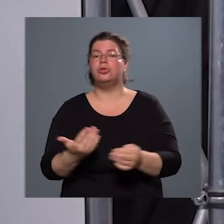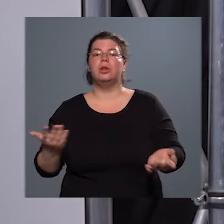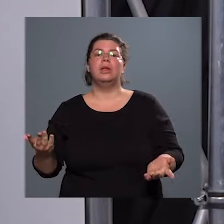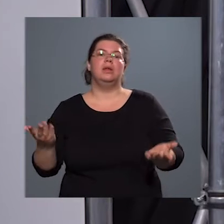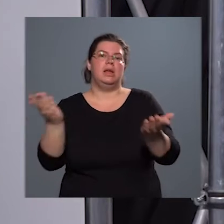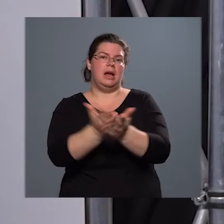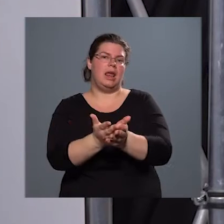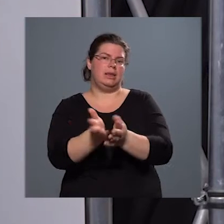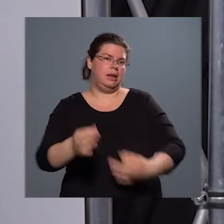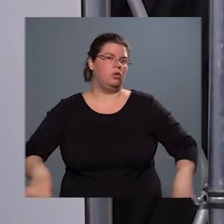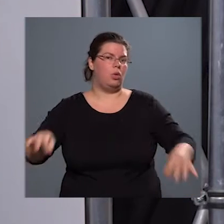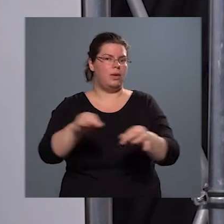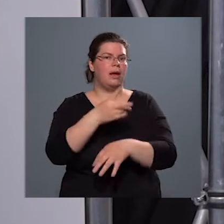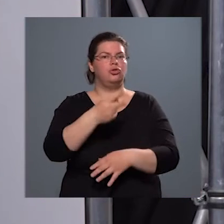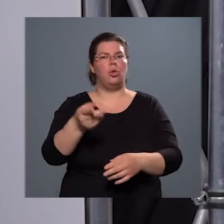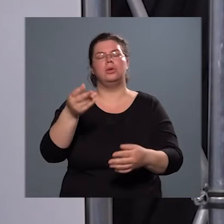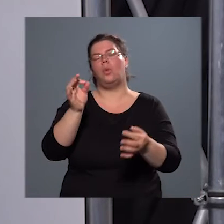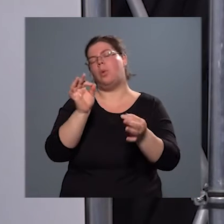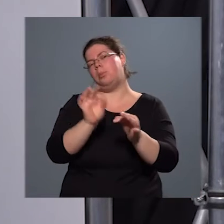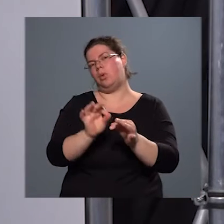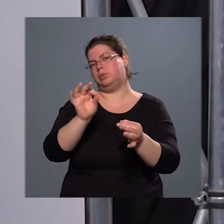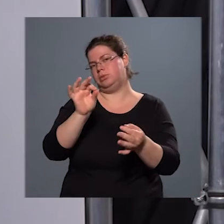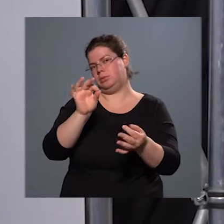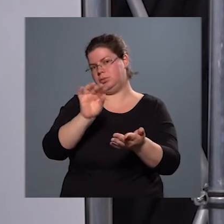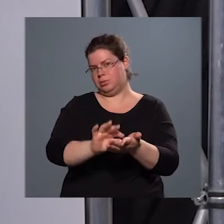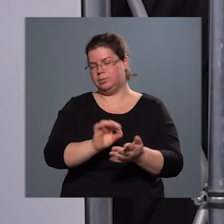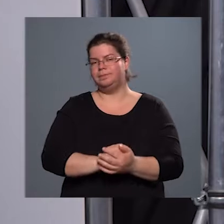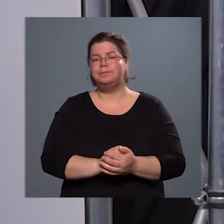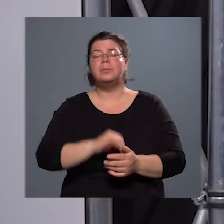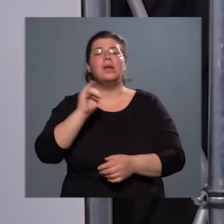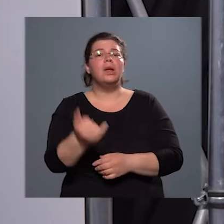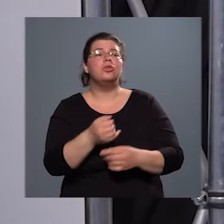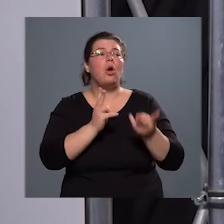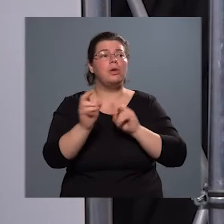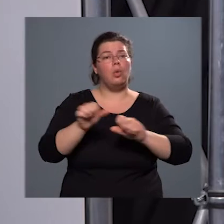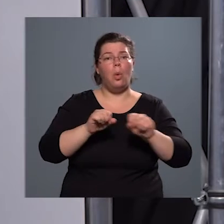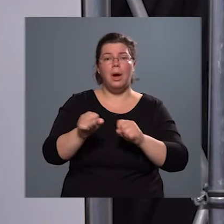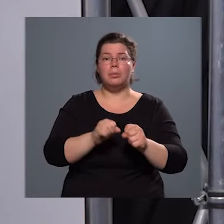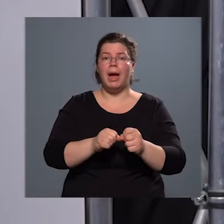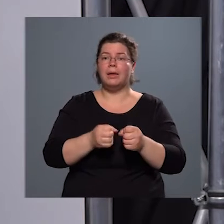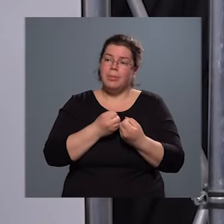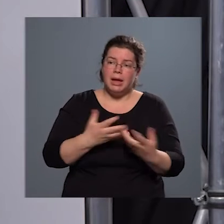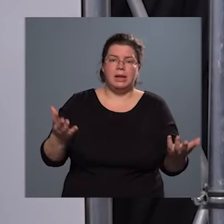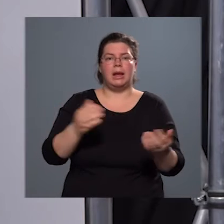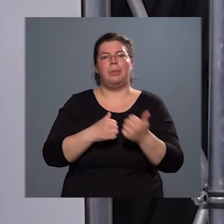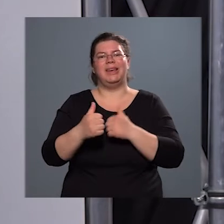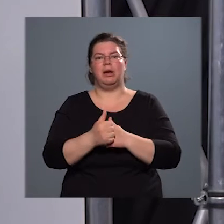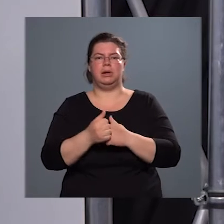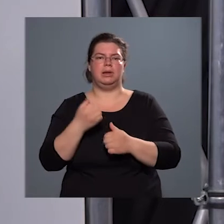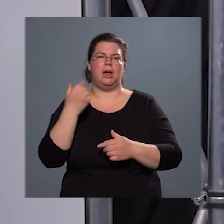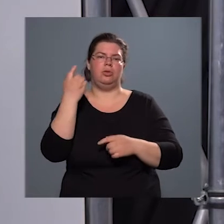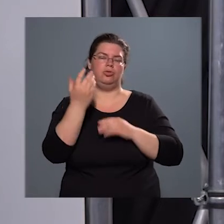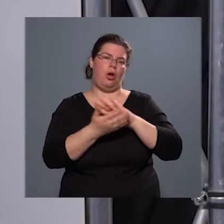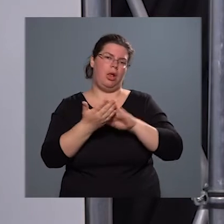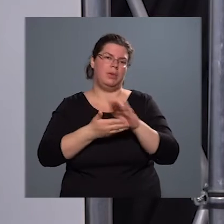oltópontrendszerhez, tehát itt a kormány által meghirdetett prioritások alapján kapjuk az oltandók